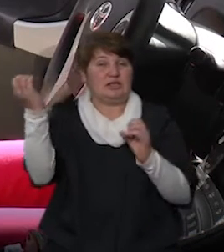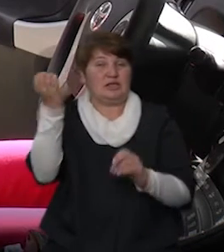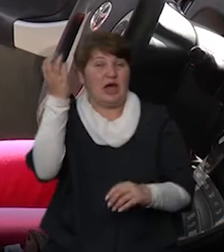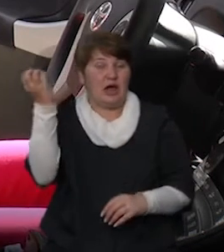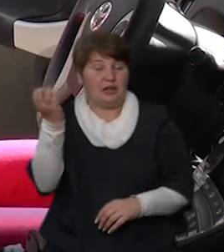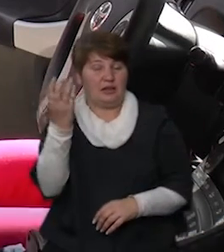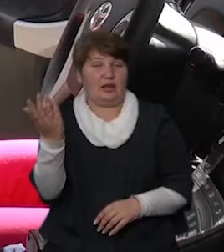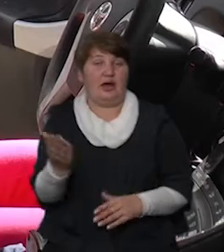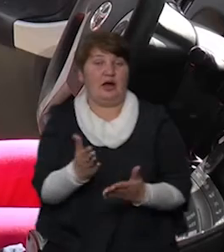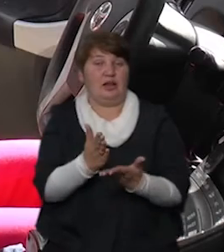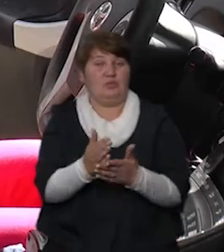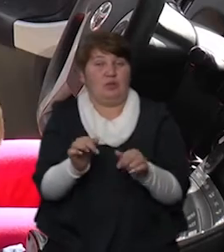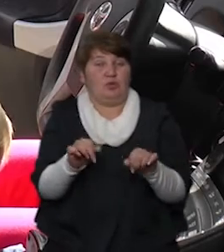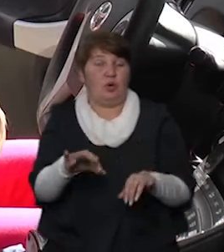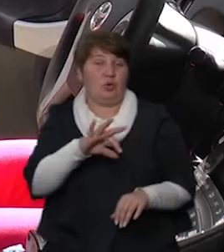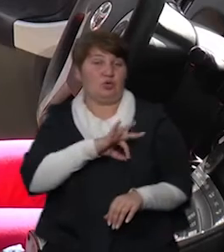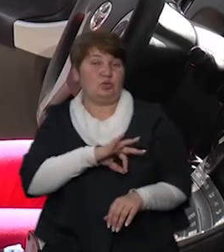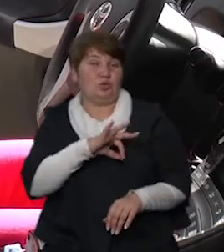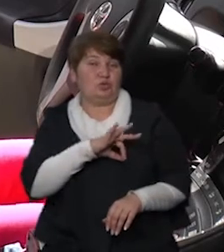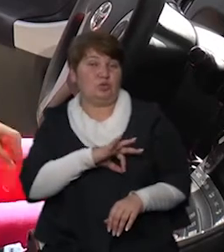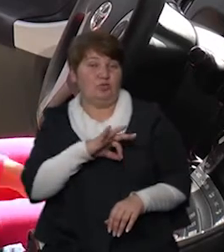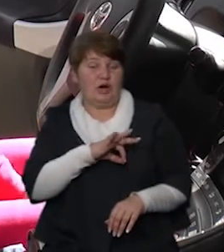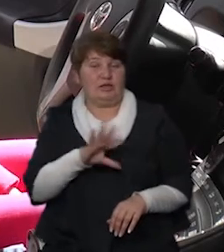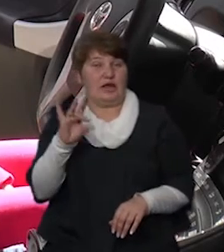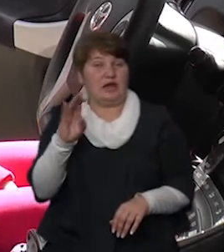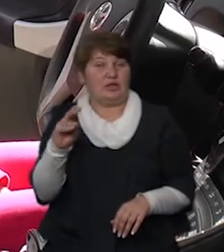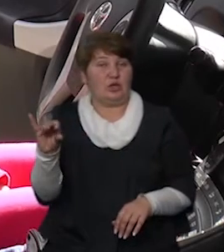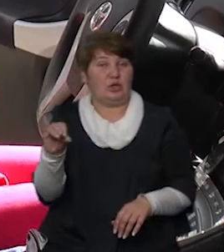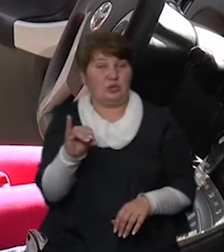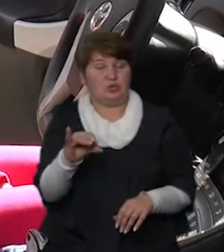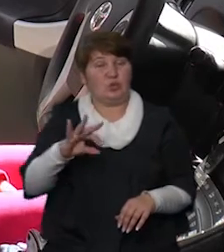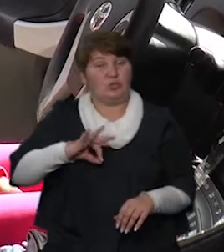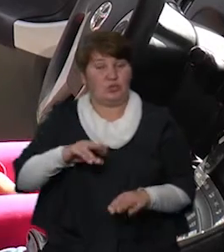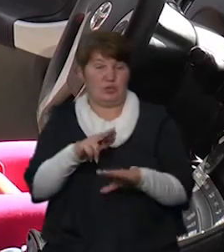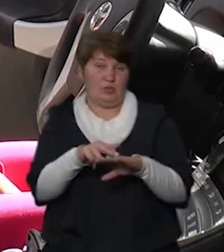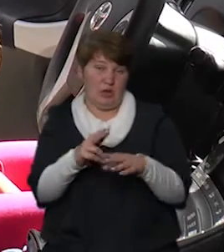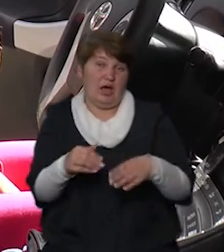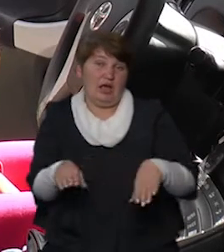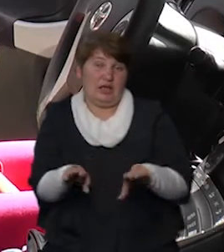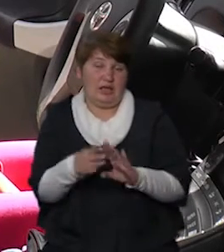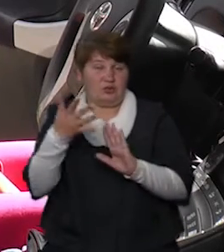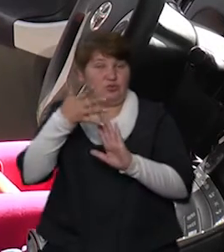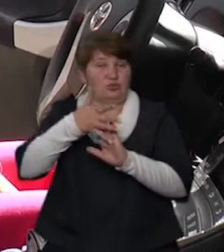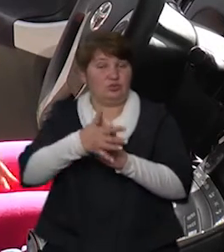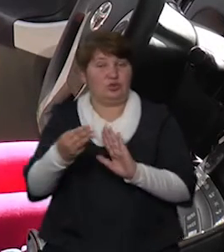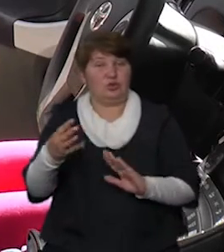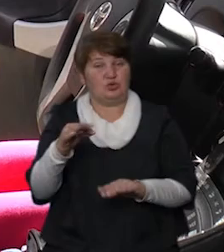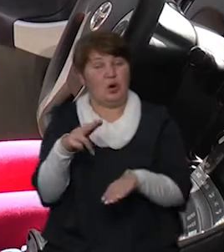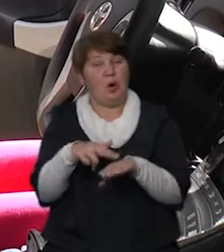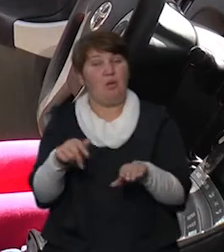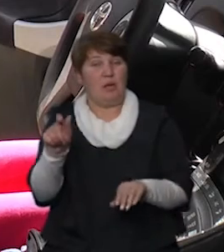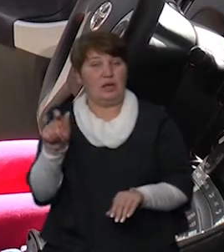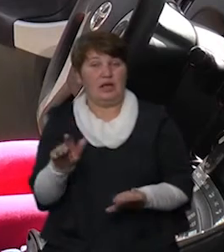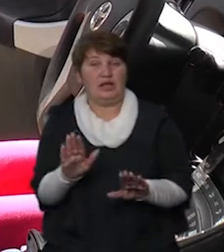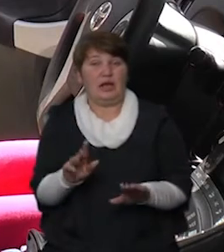використовуватися засобами зв'язку, якими користуються поліцейські. І таким чином зрозуміти, що поліцейські не